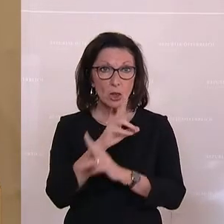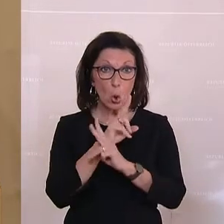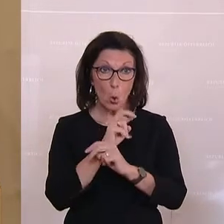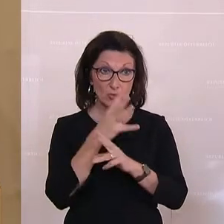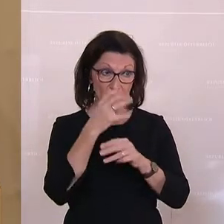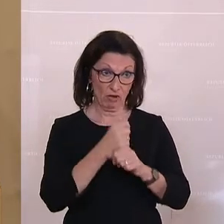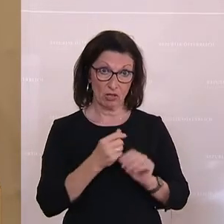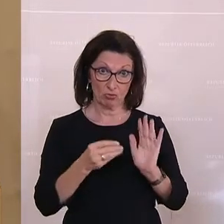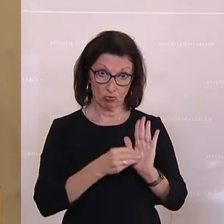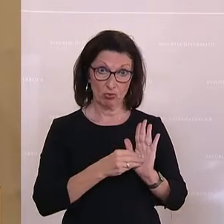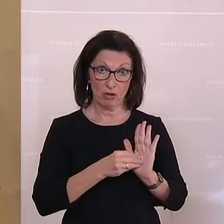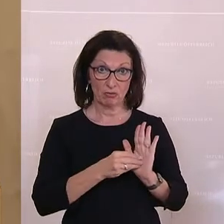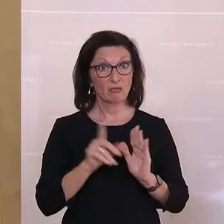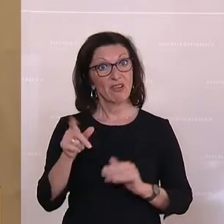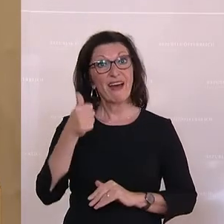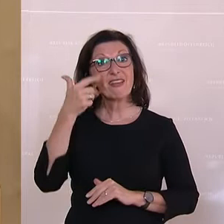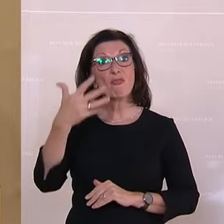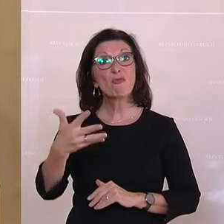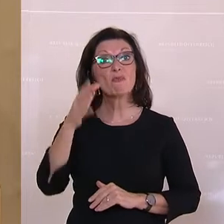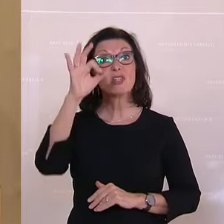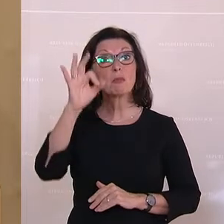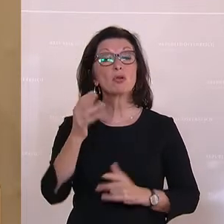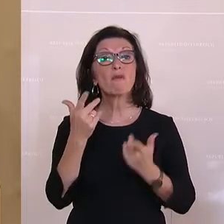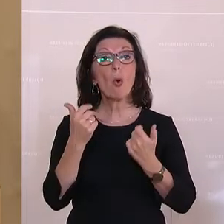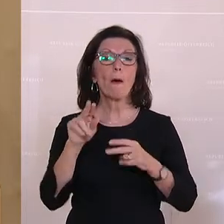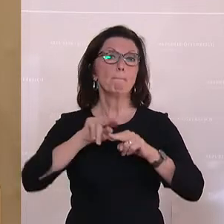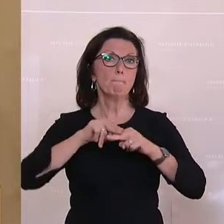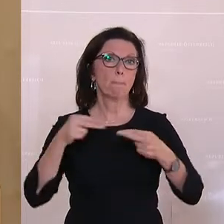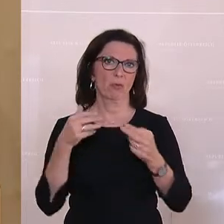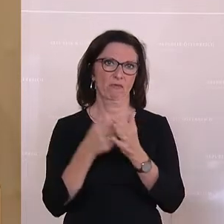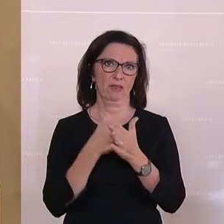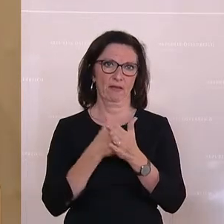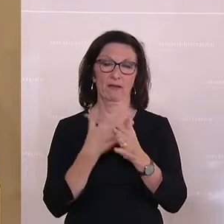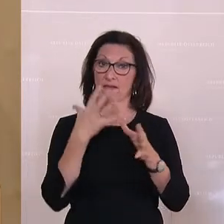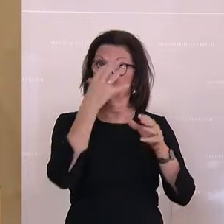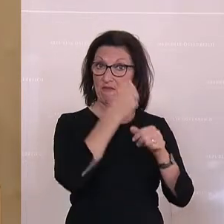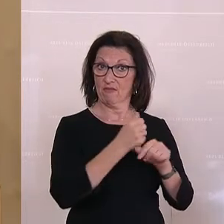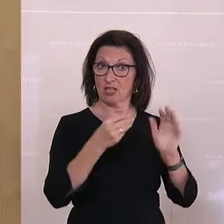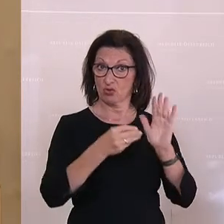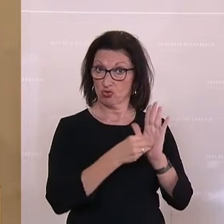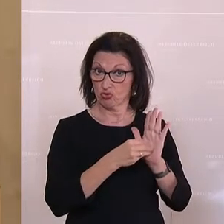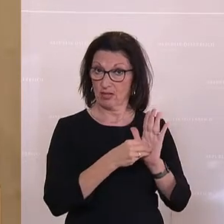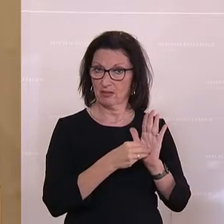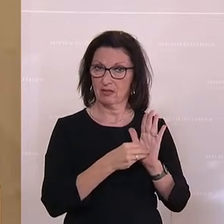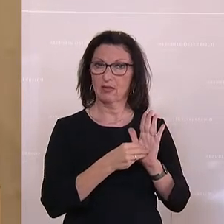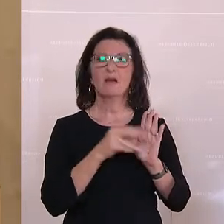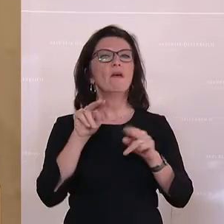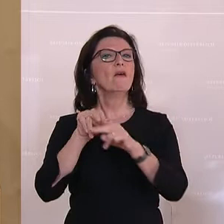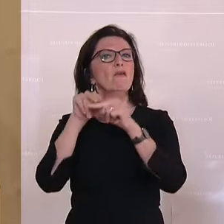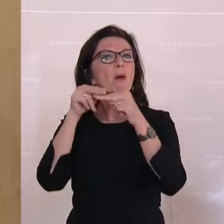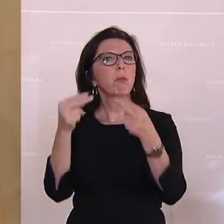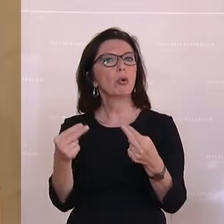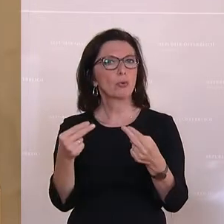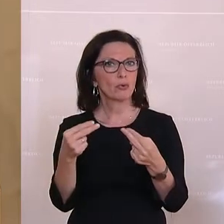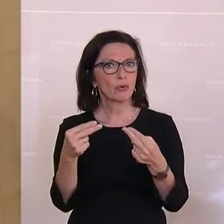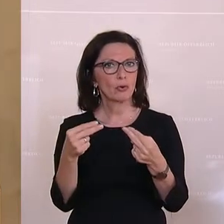aus Vertretern des Bundes, weil per Verfassung der Verbund in